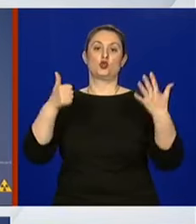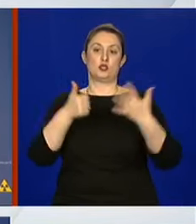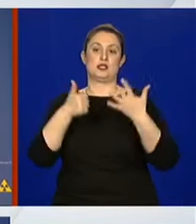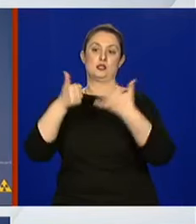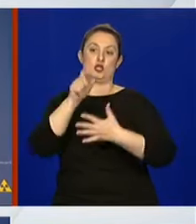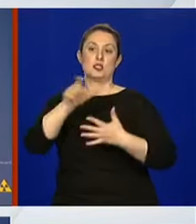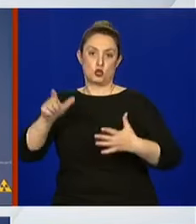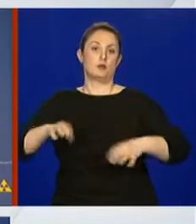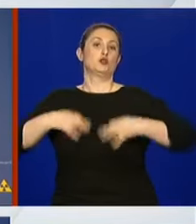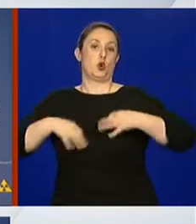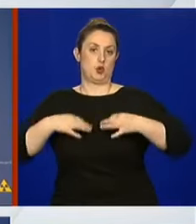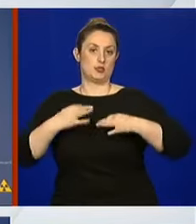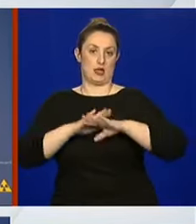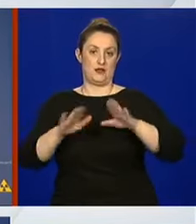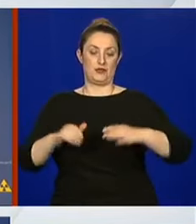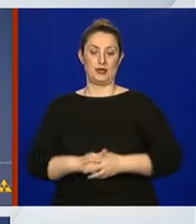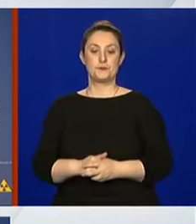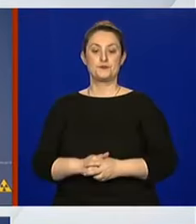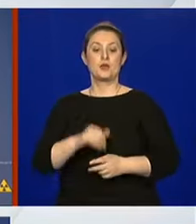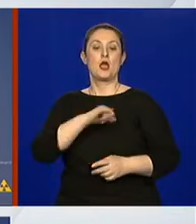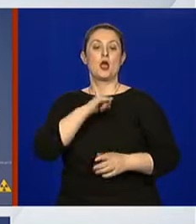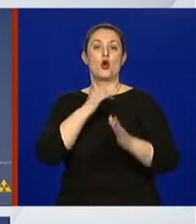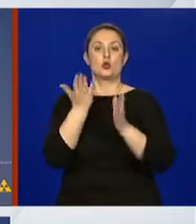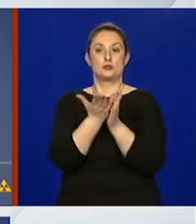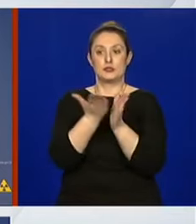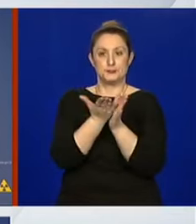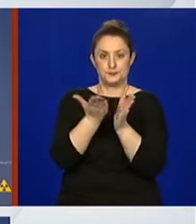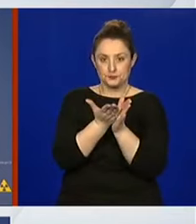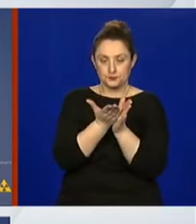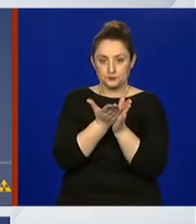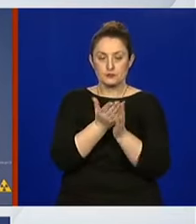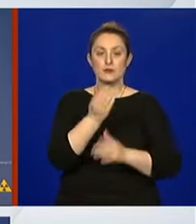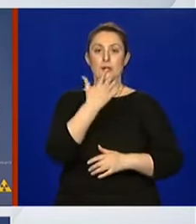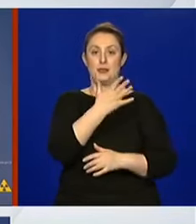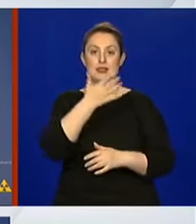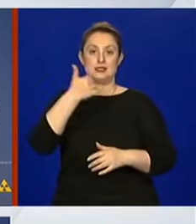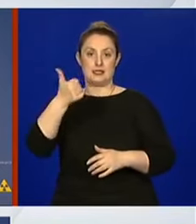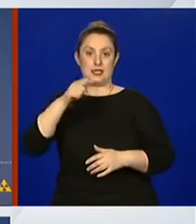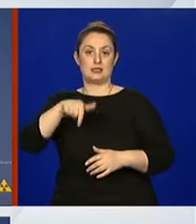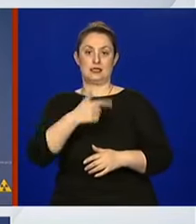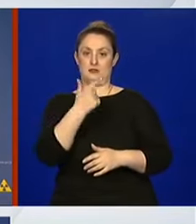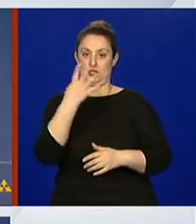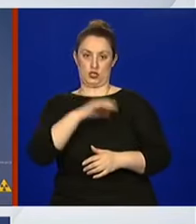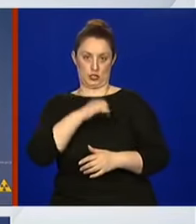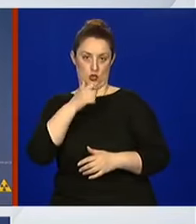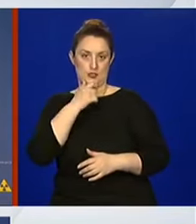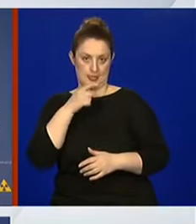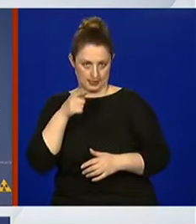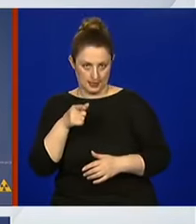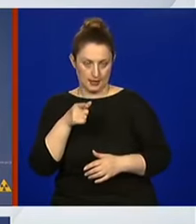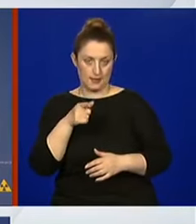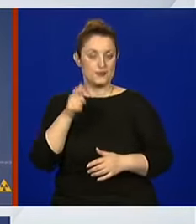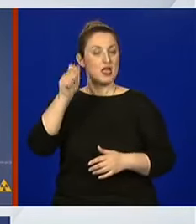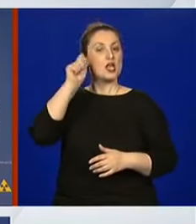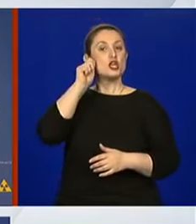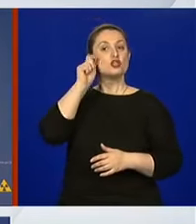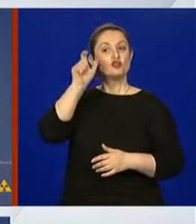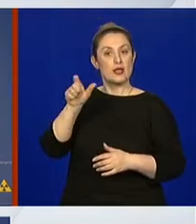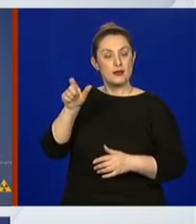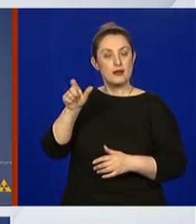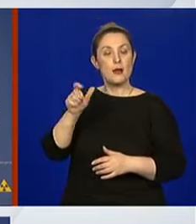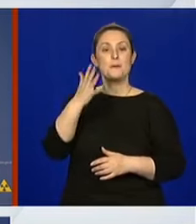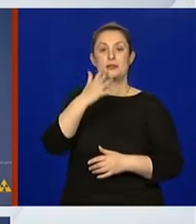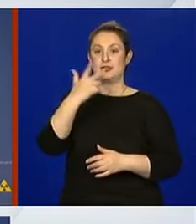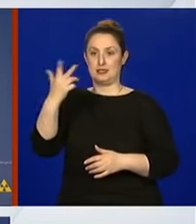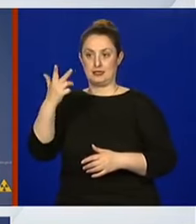Srednja životna dob naših bolestnika je 51,24 godine, ženskih ima 53